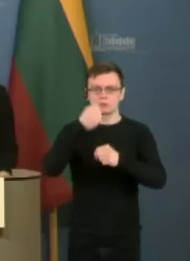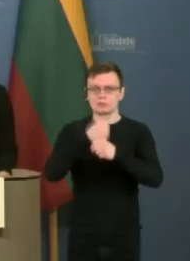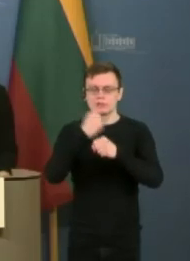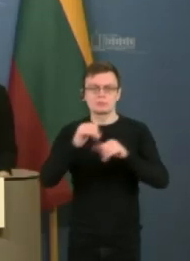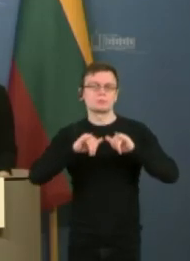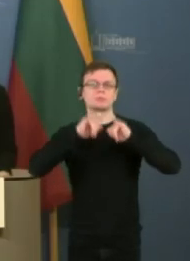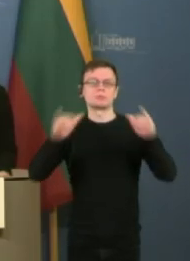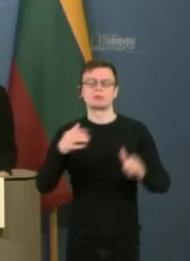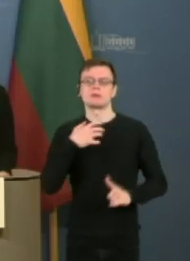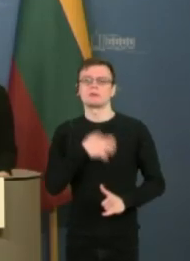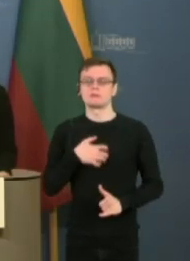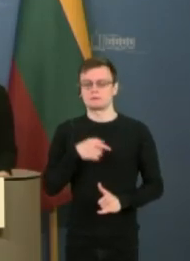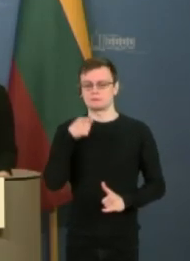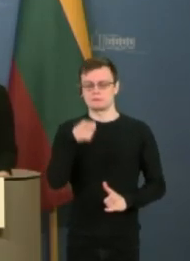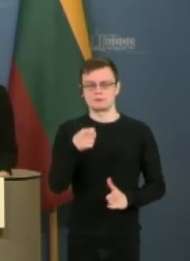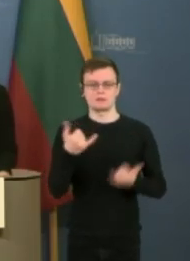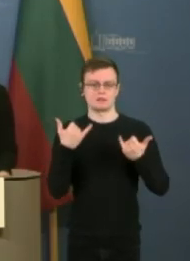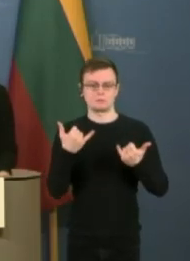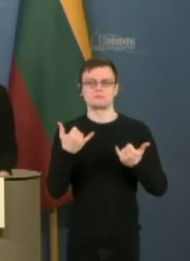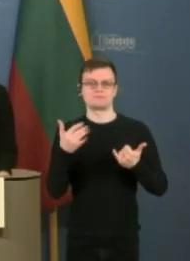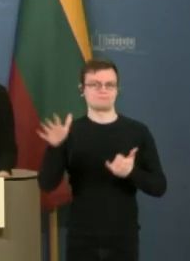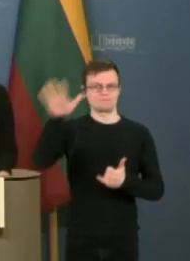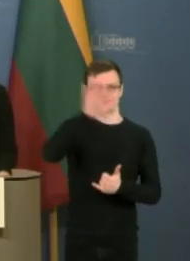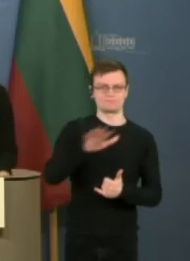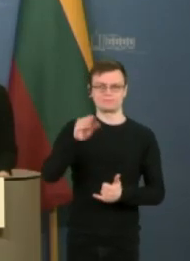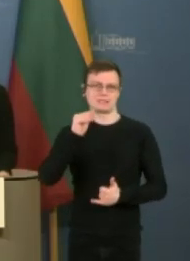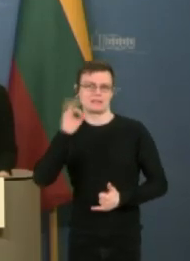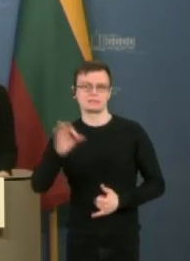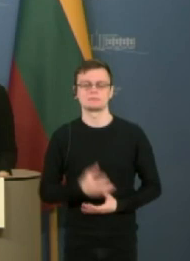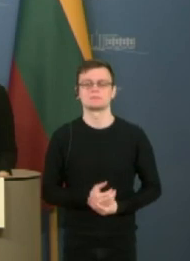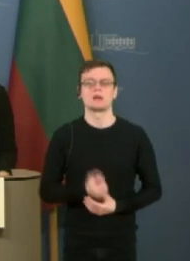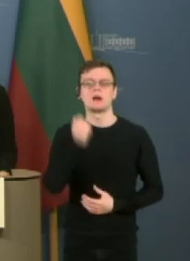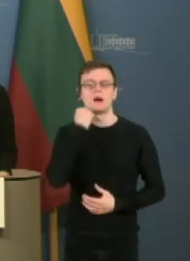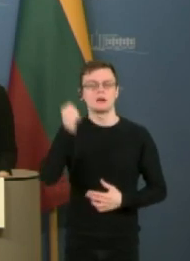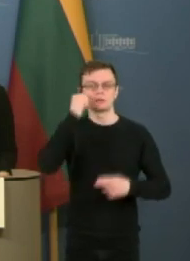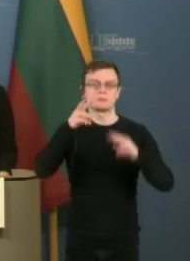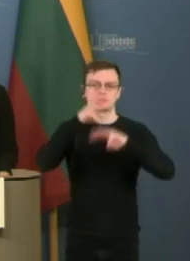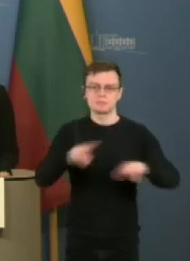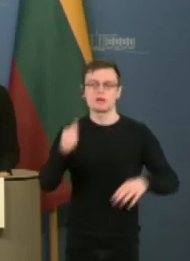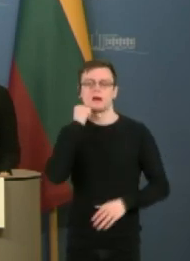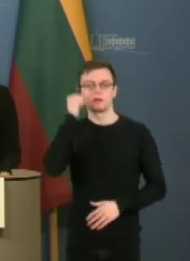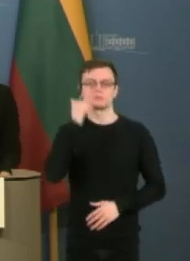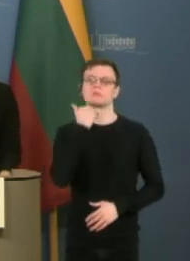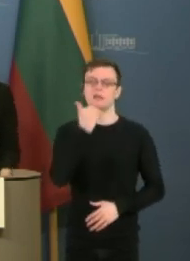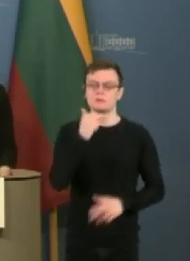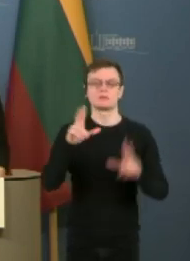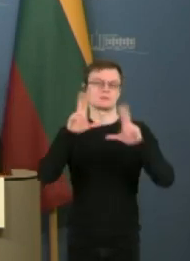labai svarbus yra būtent šioje pasaulio dalyje. Dėkuoju premierams, ačiū uždėmėsi, geros dienos.